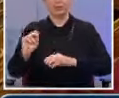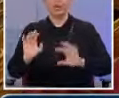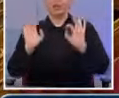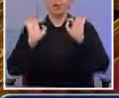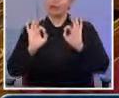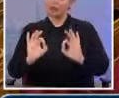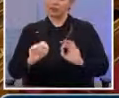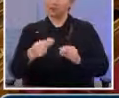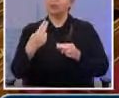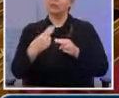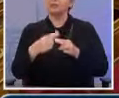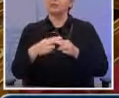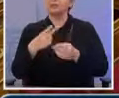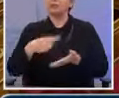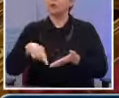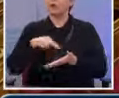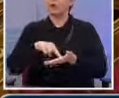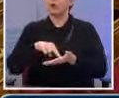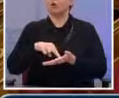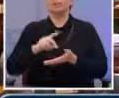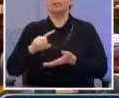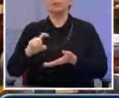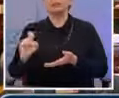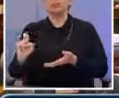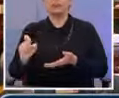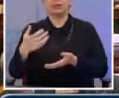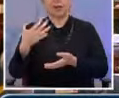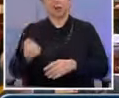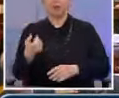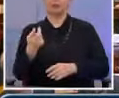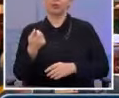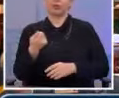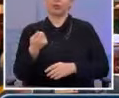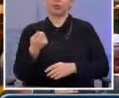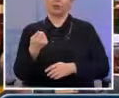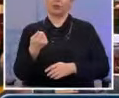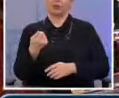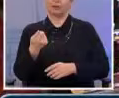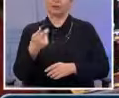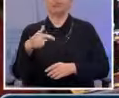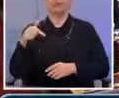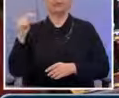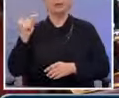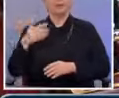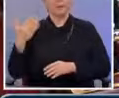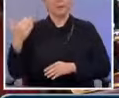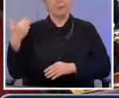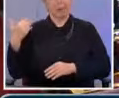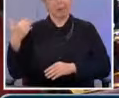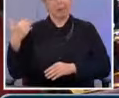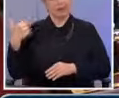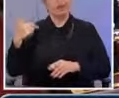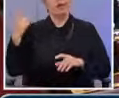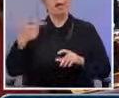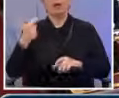προσπάθεια για ενίσχυση της ρευστότητας στην οικονομία. Μετά και την επιτυχή ολοκλήρωση των στρες